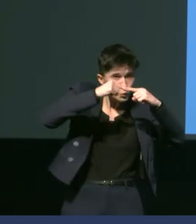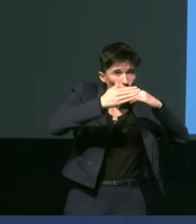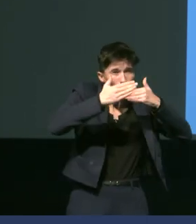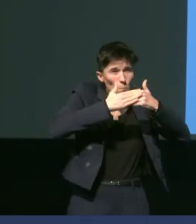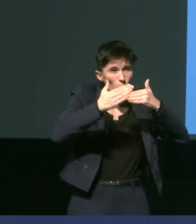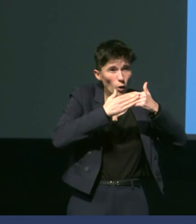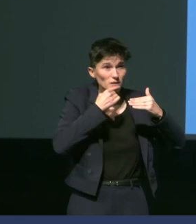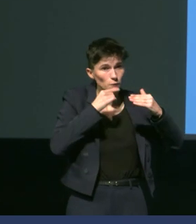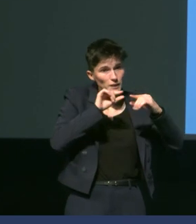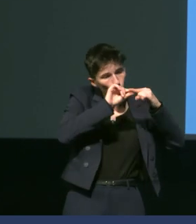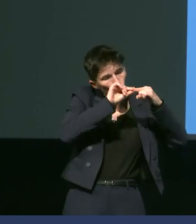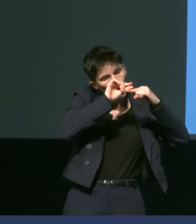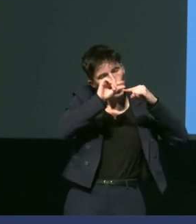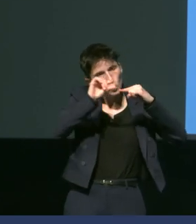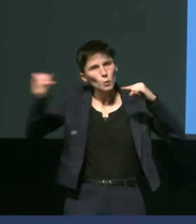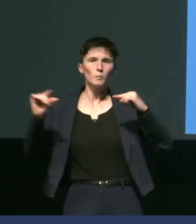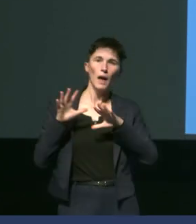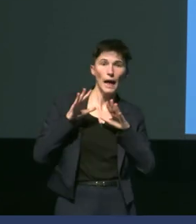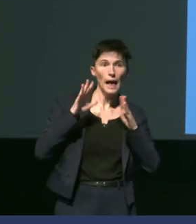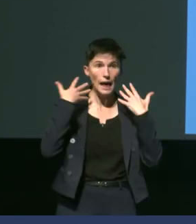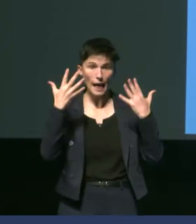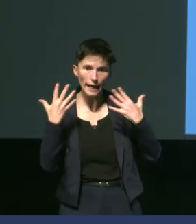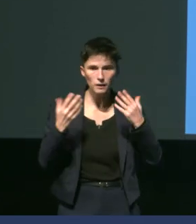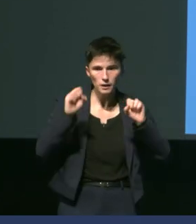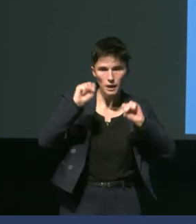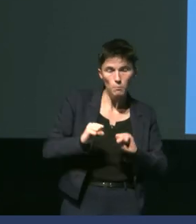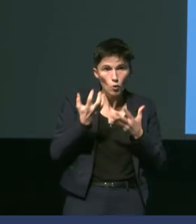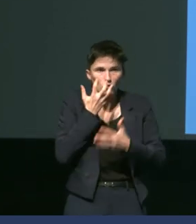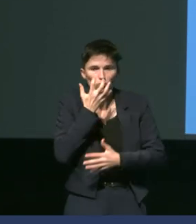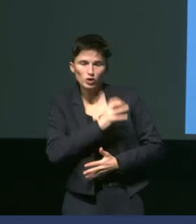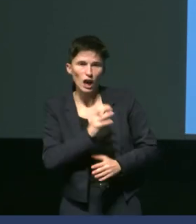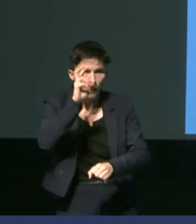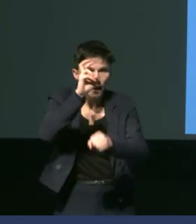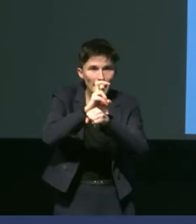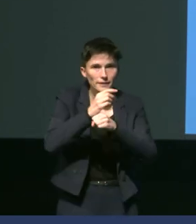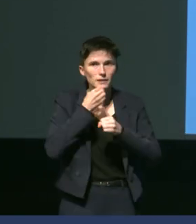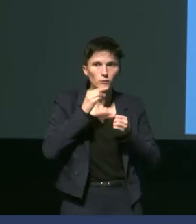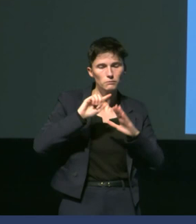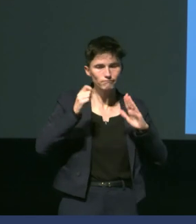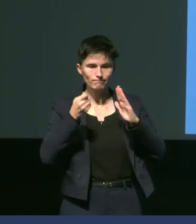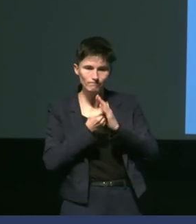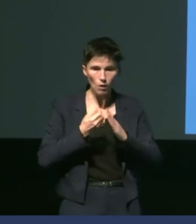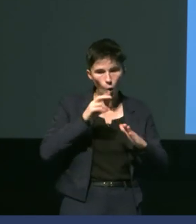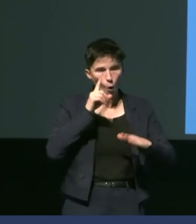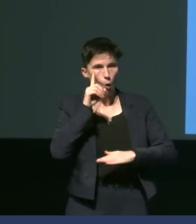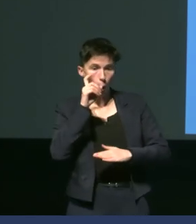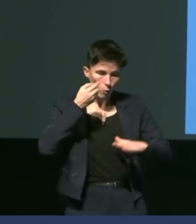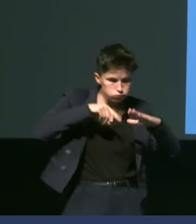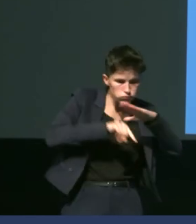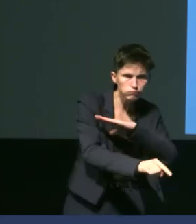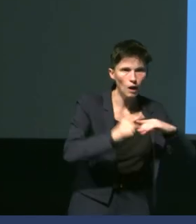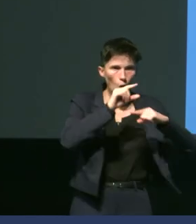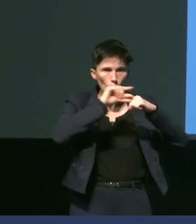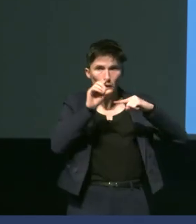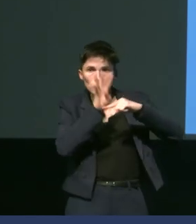d'air isolante qui va permettre de retenir la chaleur et ainsi de diminuer les pertes de chaleur lorsque les individus sont dans l'eau enfin